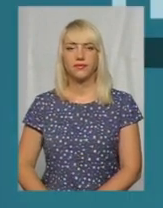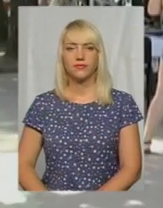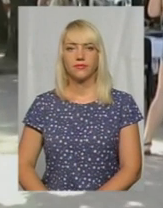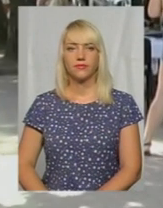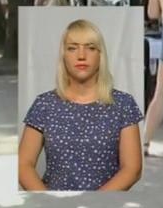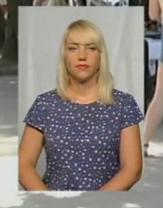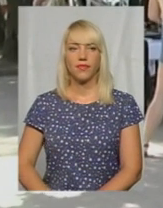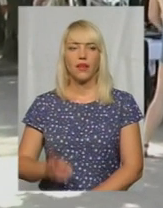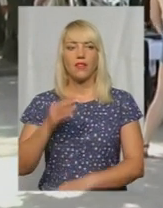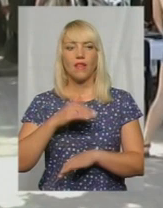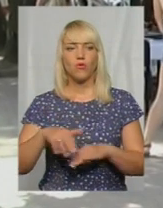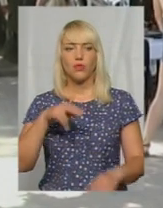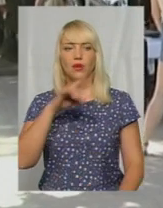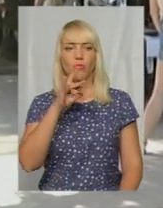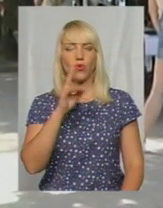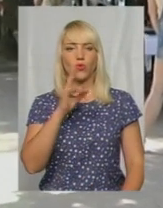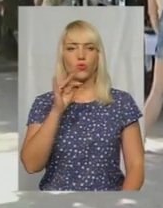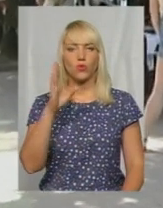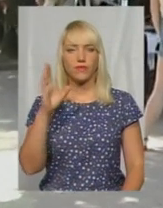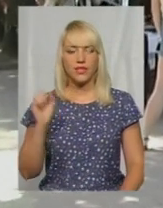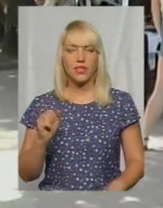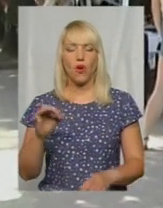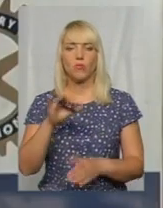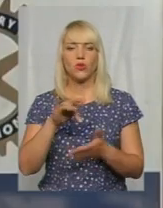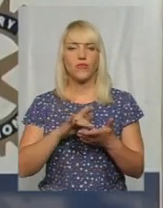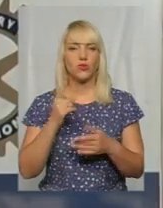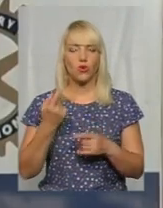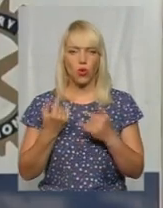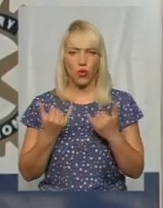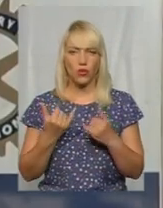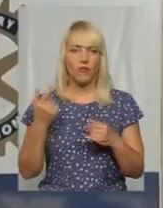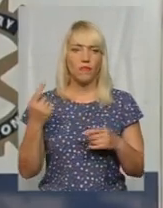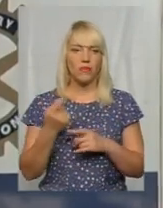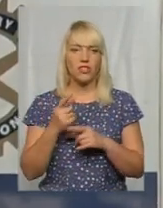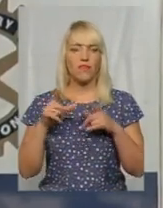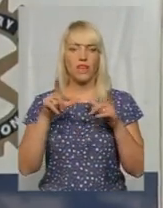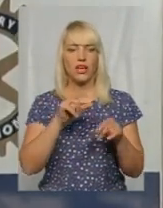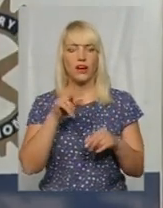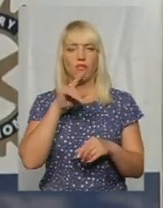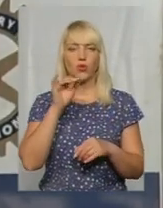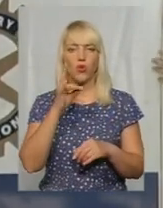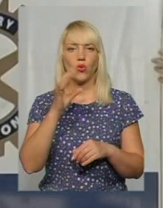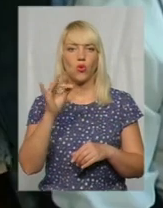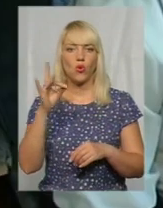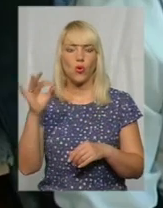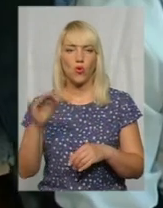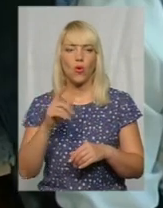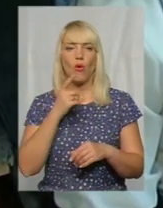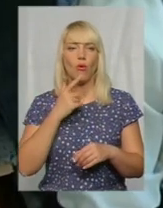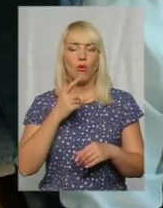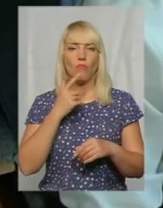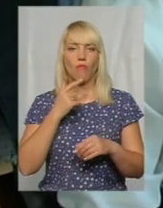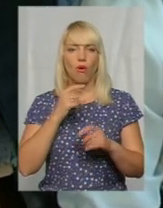На вулицю Проскурівського обласного центру сьогодні вперше виїхав доноромобіль. Медики обласної станції переливання пропонують